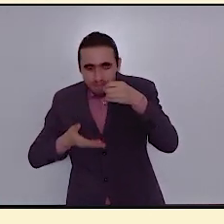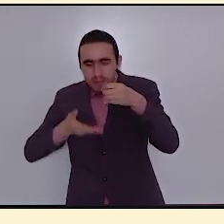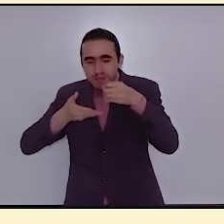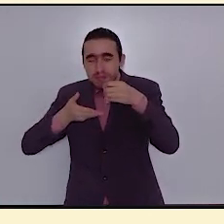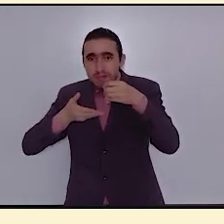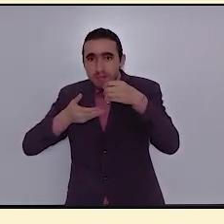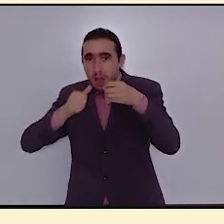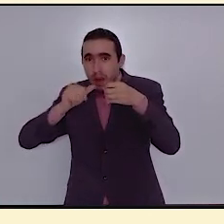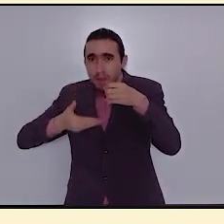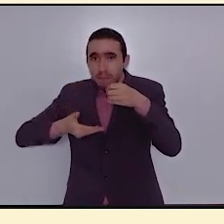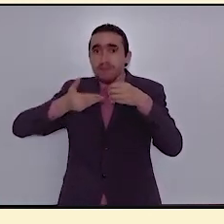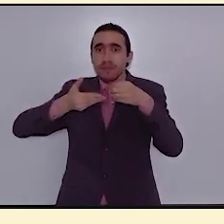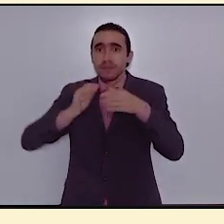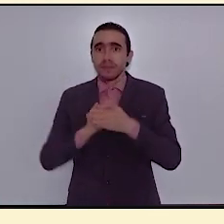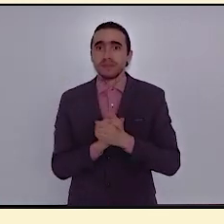أعلى